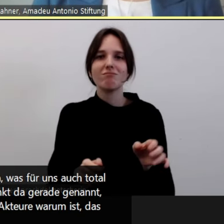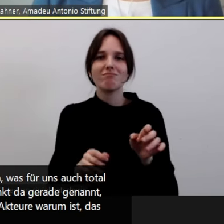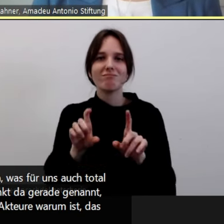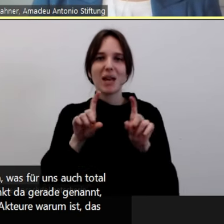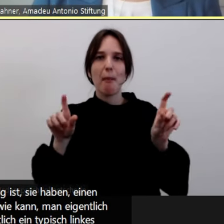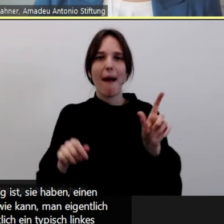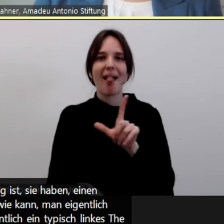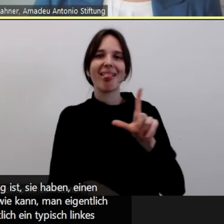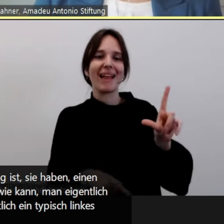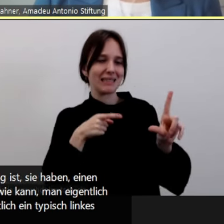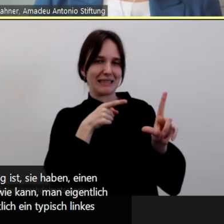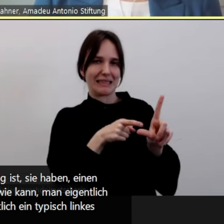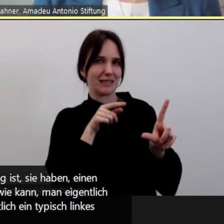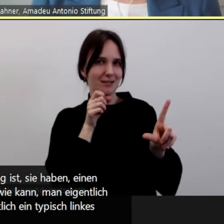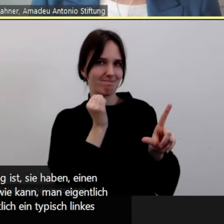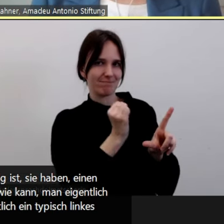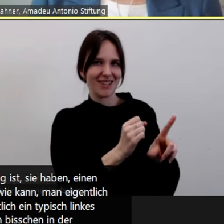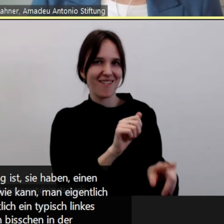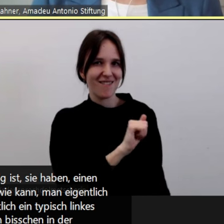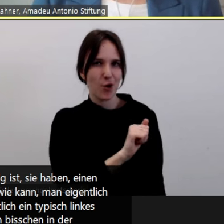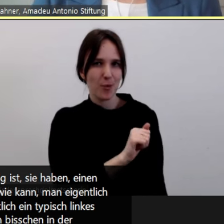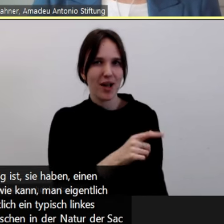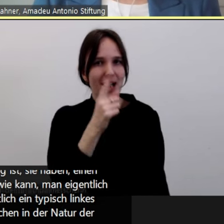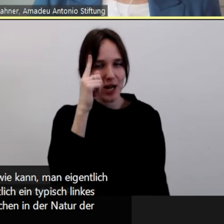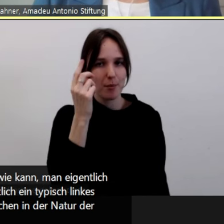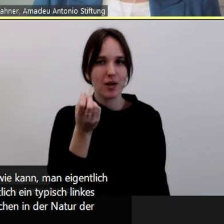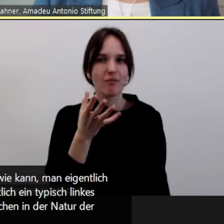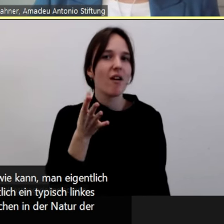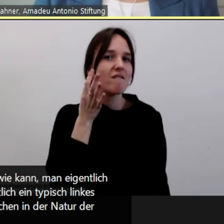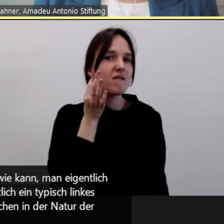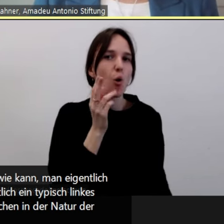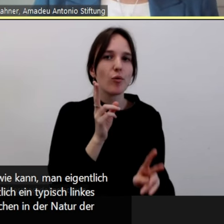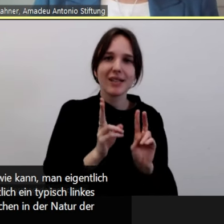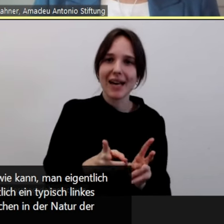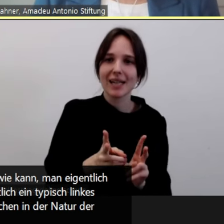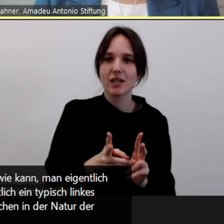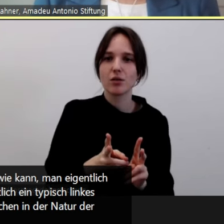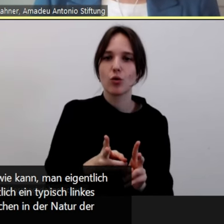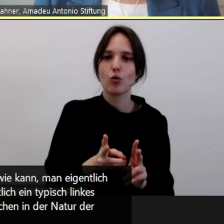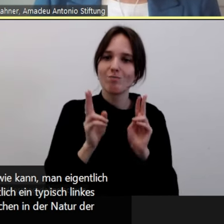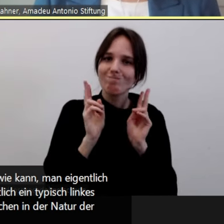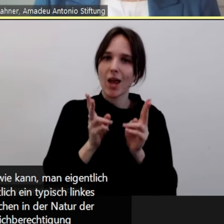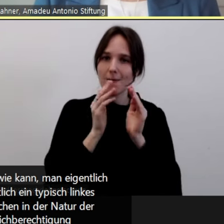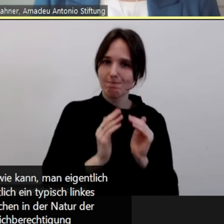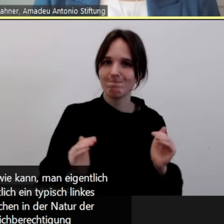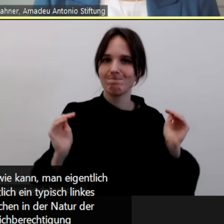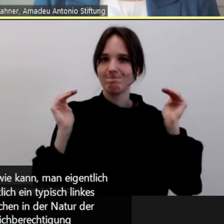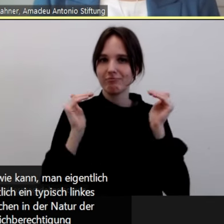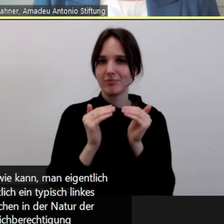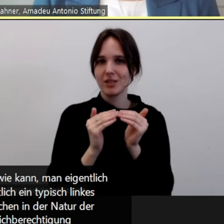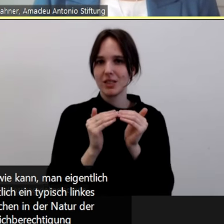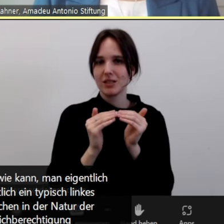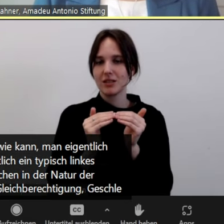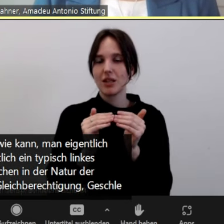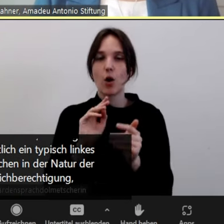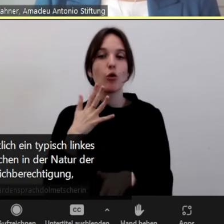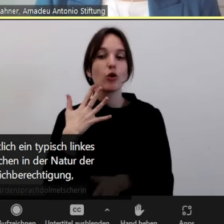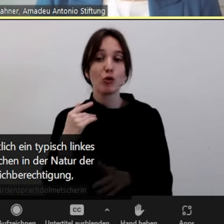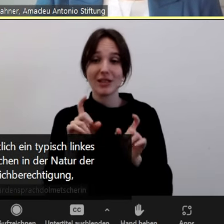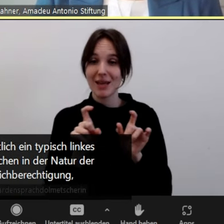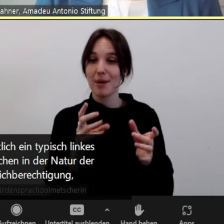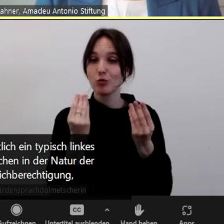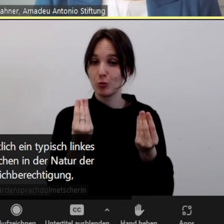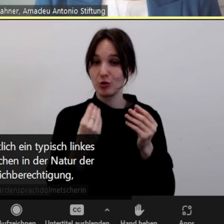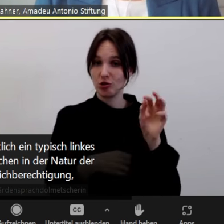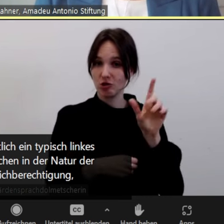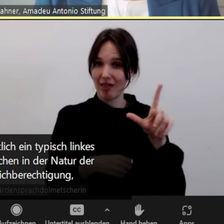Thema? Ich glaube, das liegt natürlich ein bisschen in der Natur der Sache, Frauenrechte und das Eintreten für Gleichberechtigung, Geschlechterthemen und so